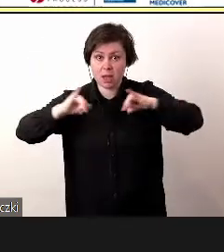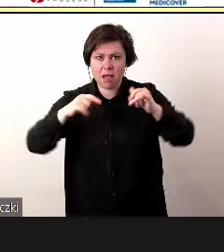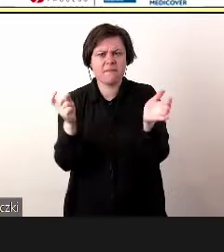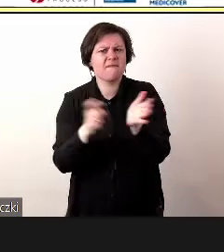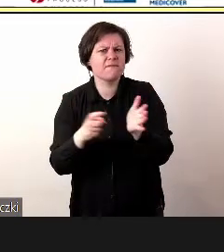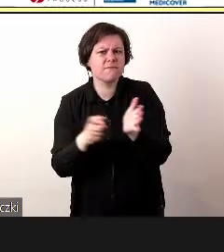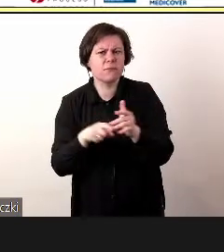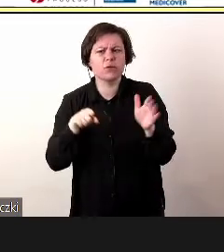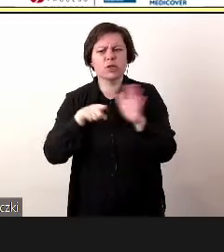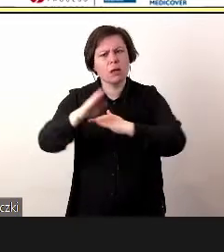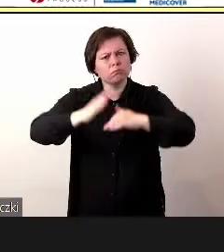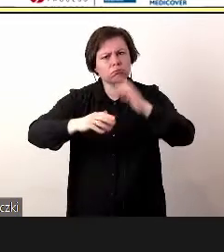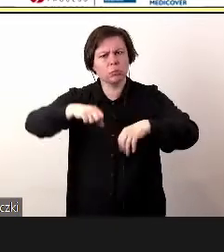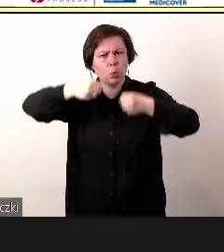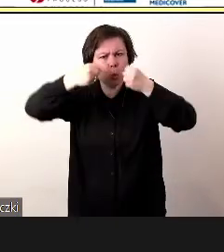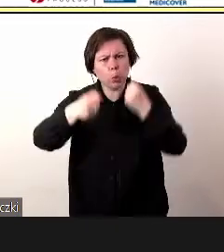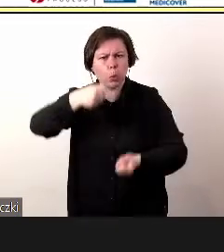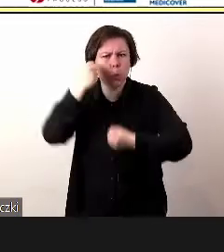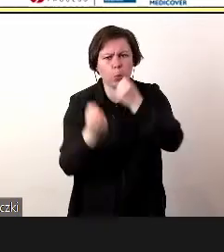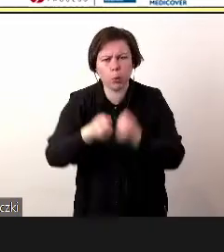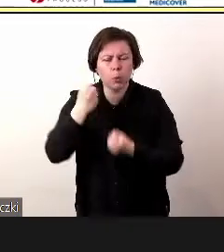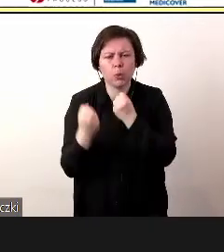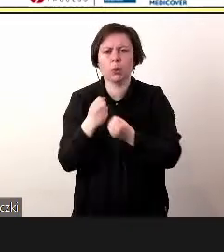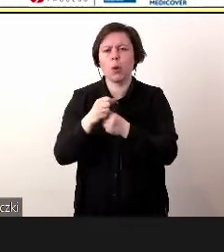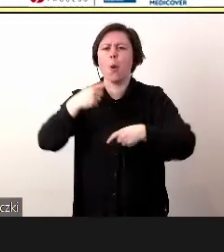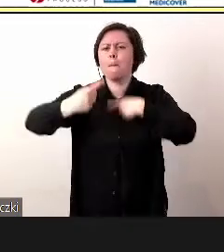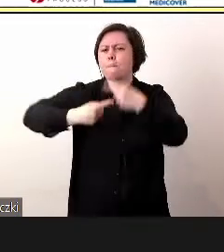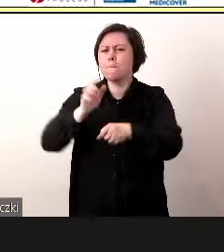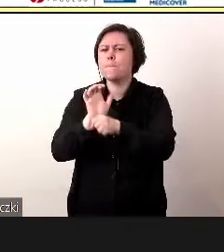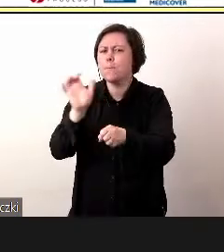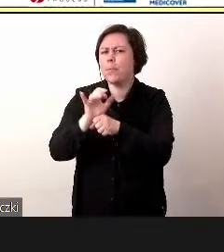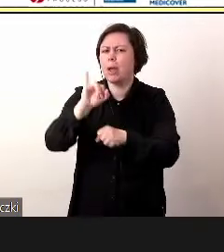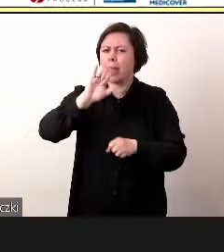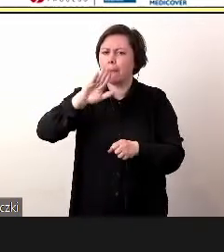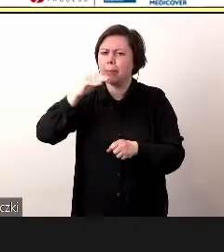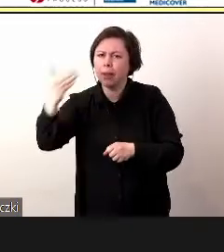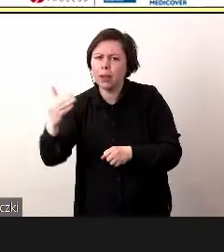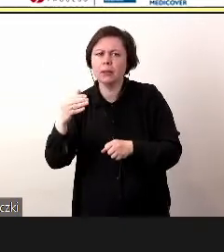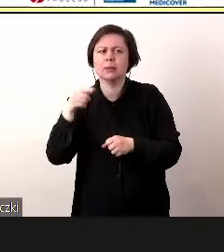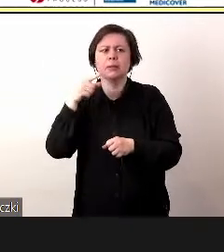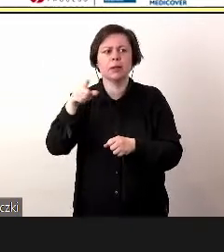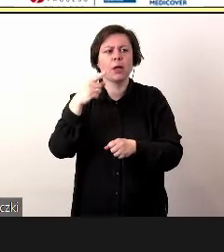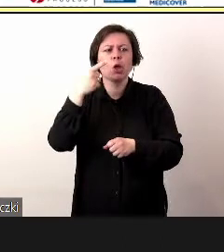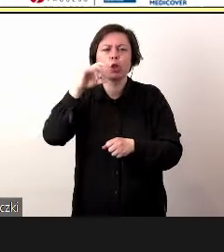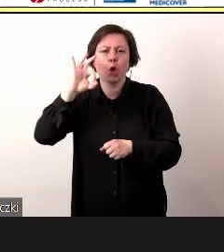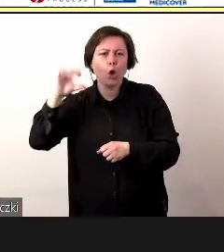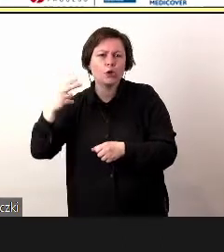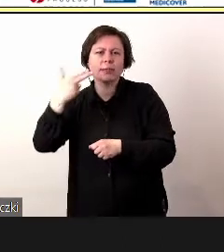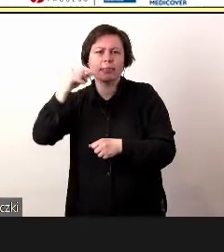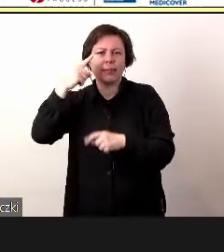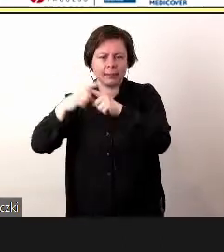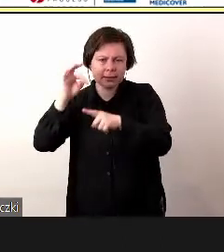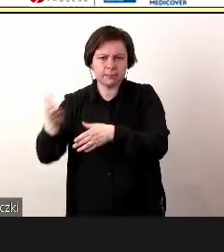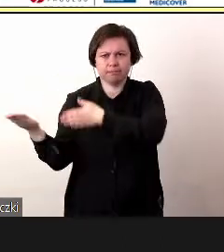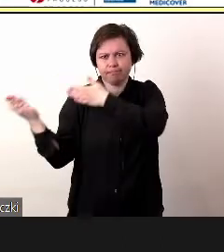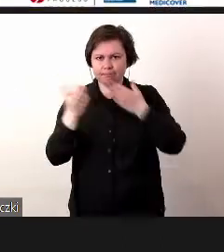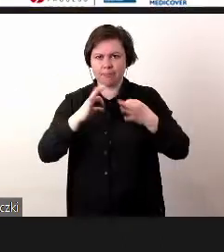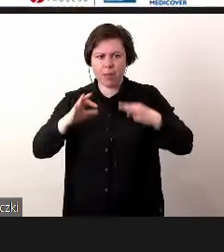wymaganiami dla budowy skomplikowanych produktów z IBM DOS Next. Bartosz, proszę bardzo.